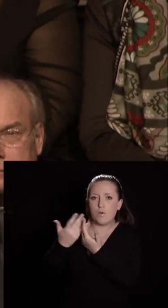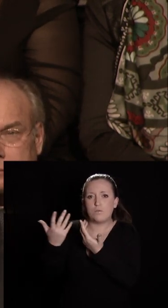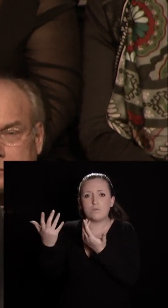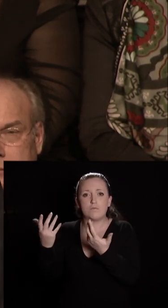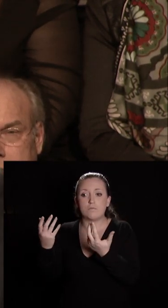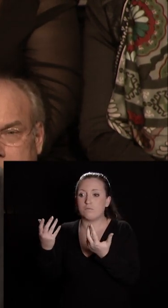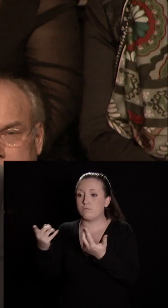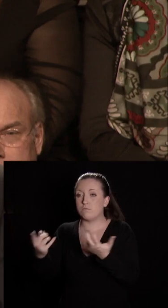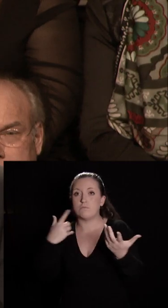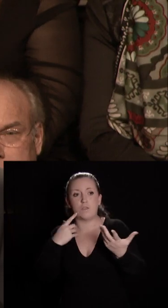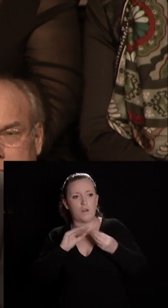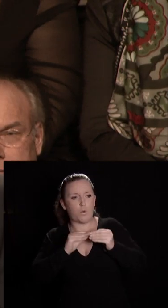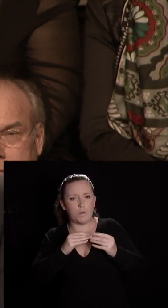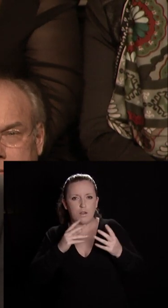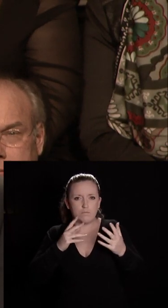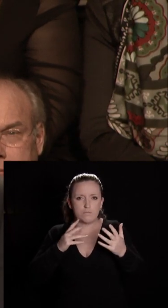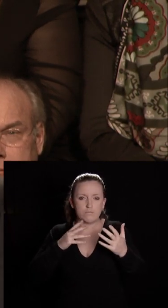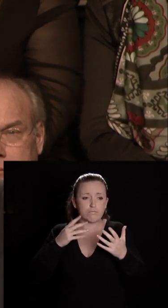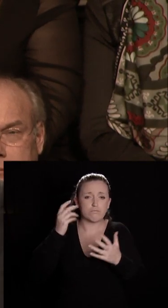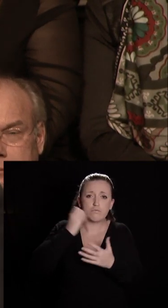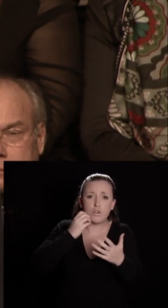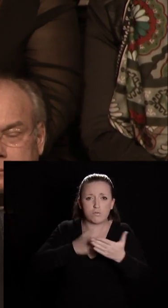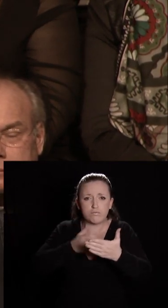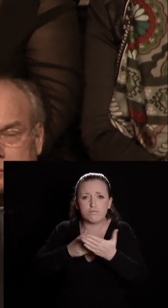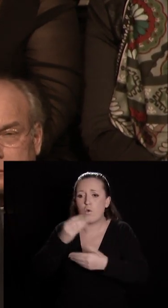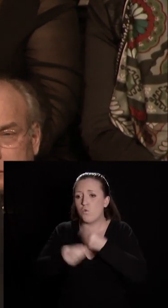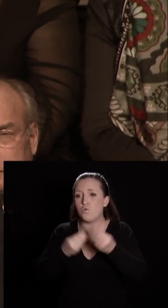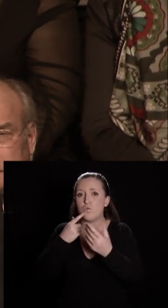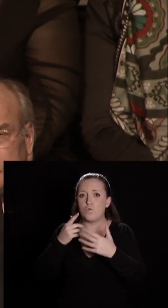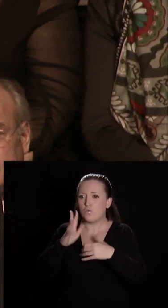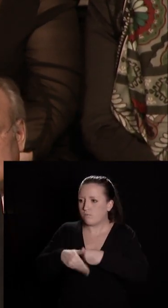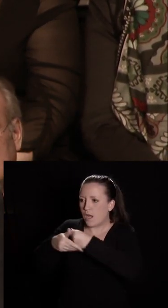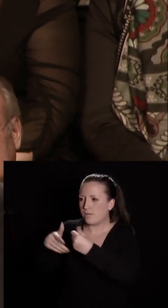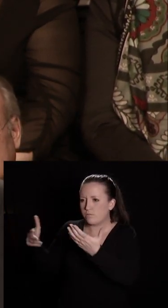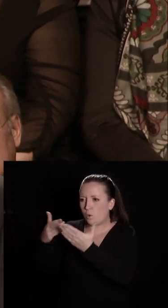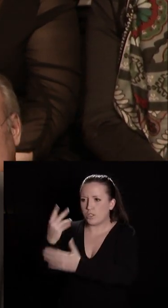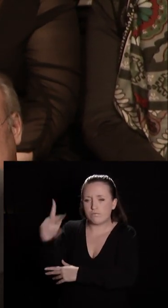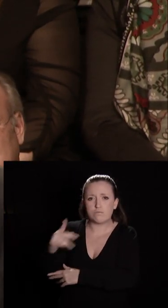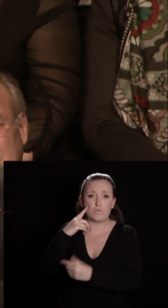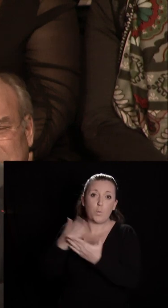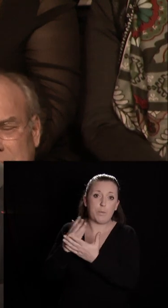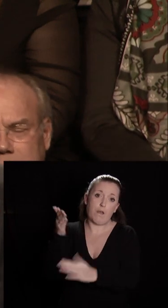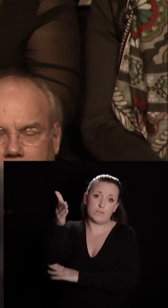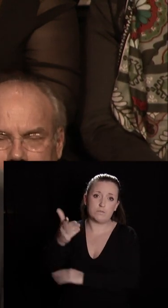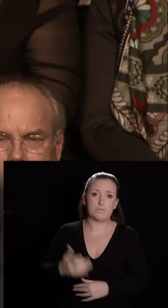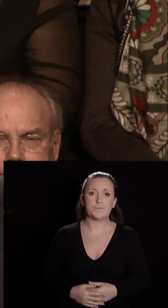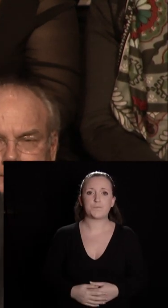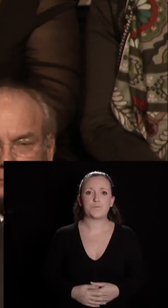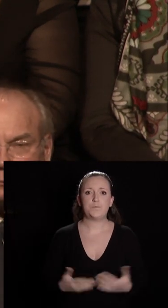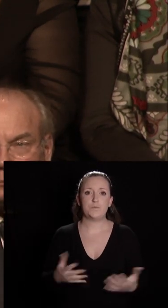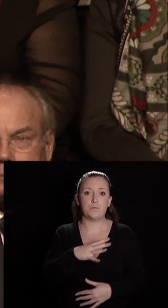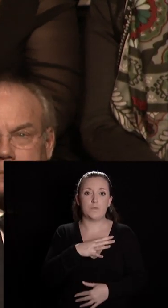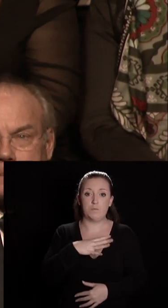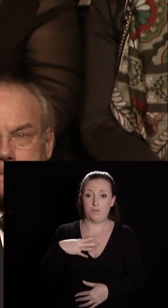à leurs problèmes quotidiens, mais aussi pour accompagner leurs projets et préparer leur avenir. Mesdames et messieurs,